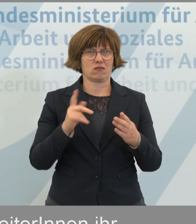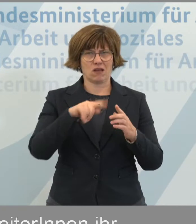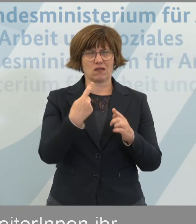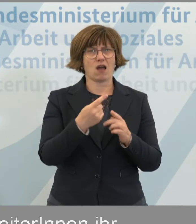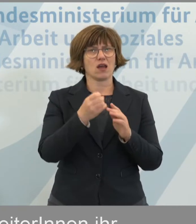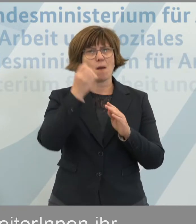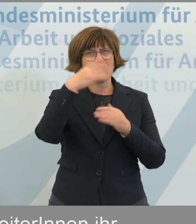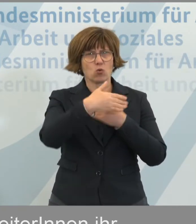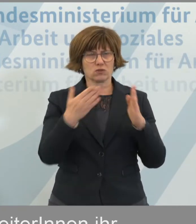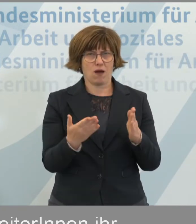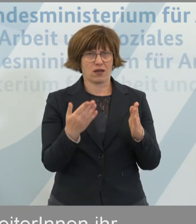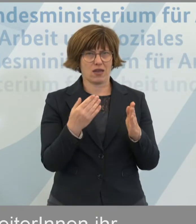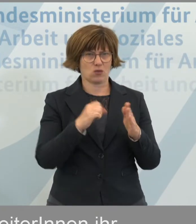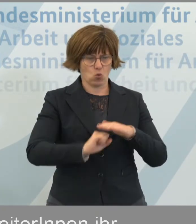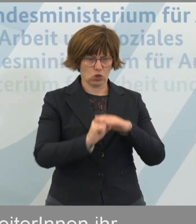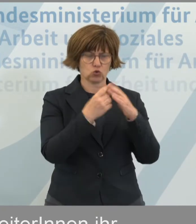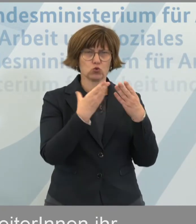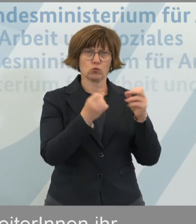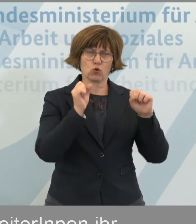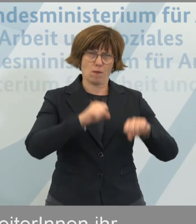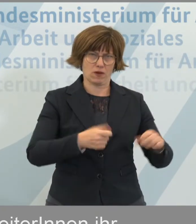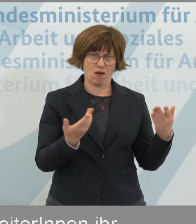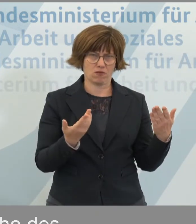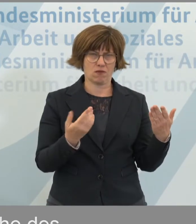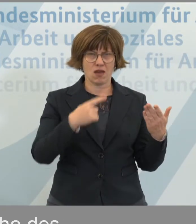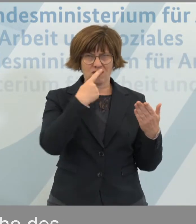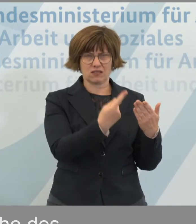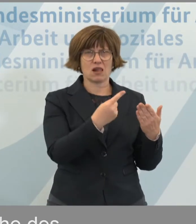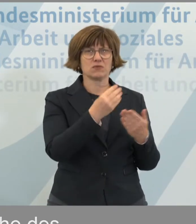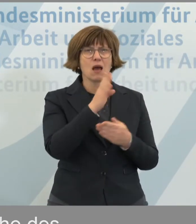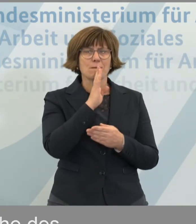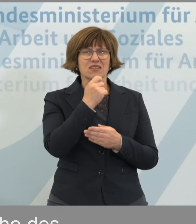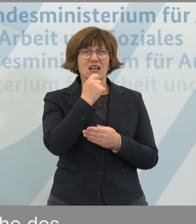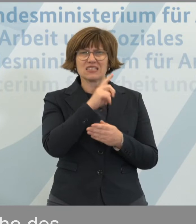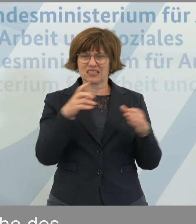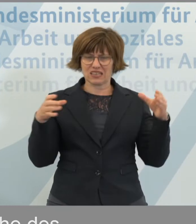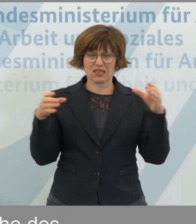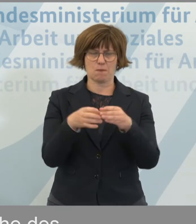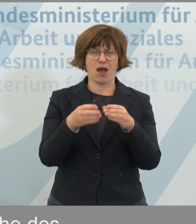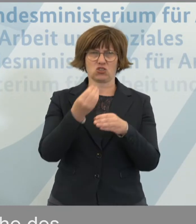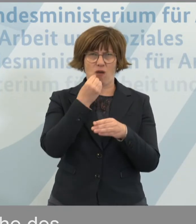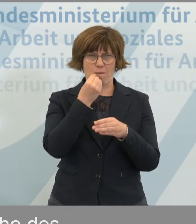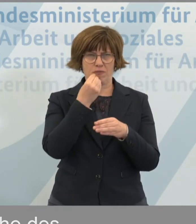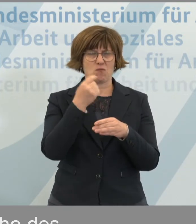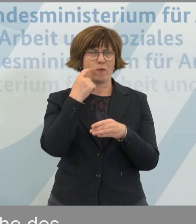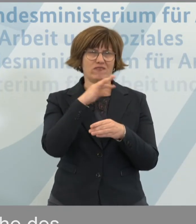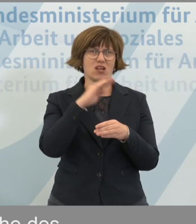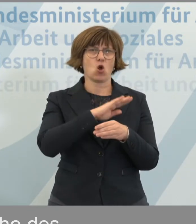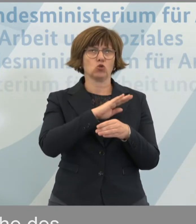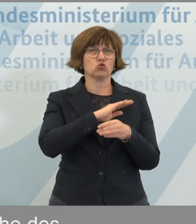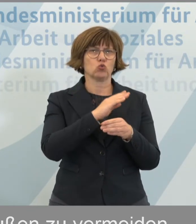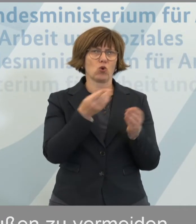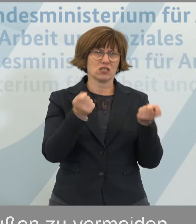aus dem Bildungspaket unterstützt werden, wenn sie ihr Mittagessen nicht gemeinschaftlich einnehmen. Wir haben im Moment sehr viel Schul- und